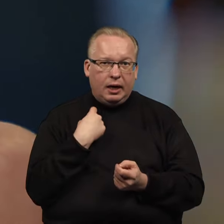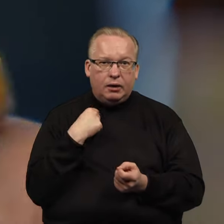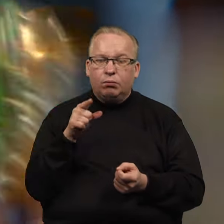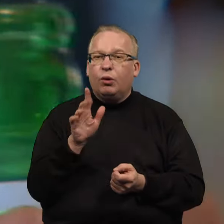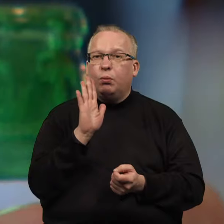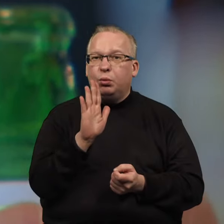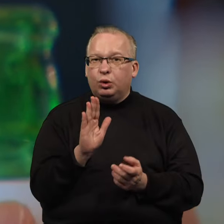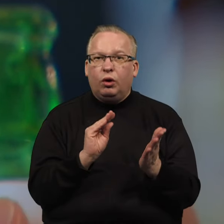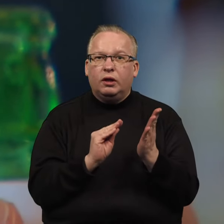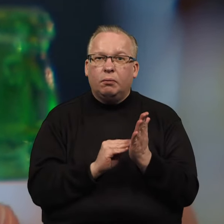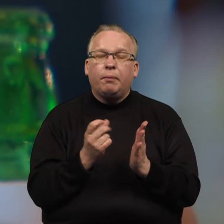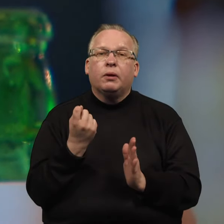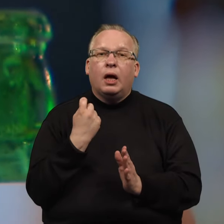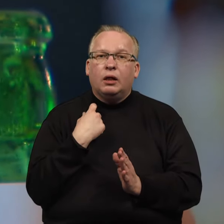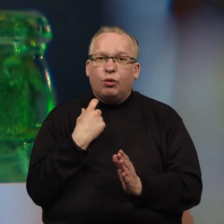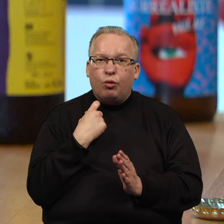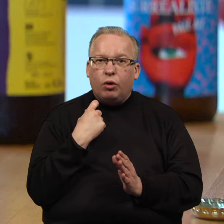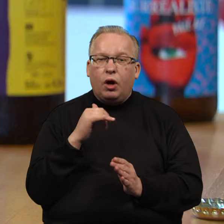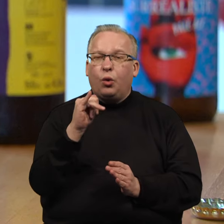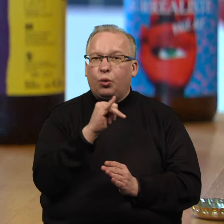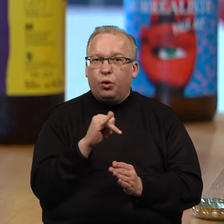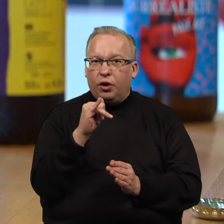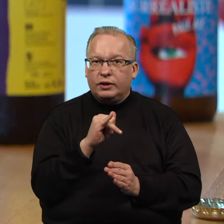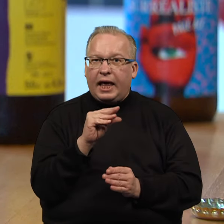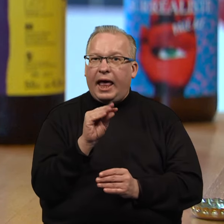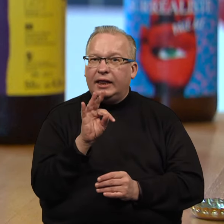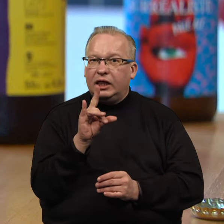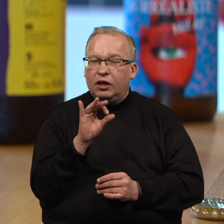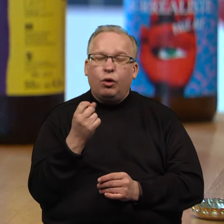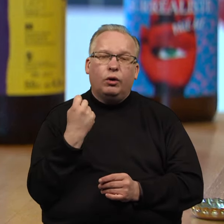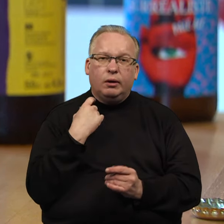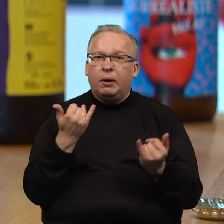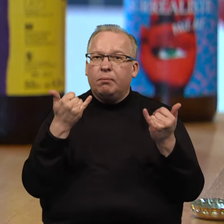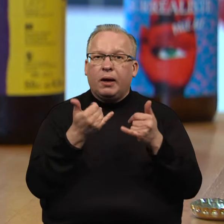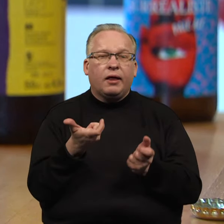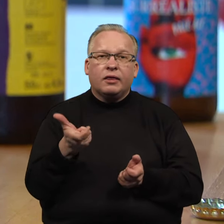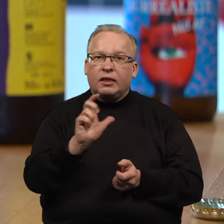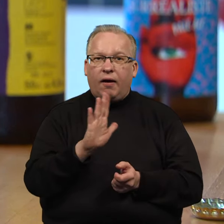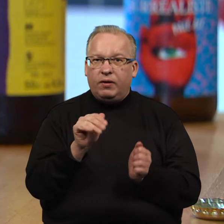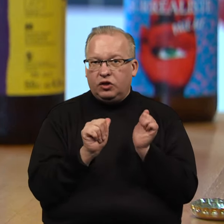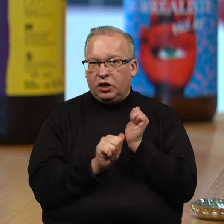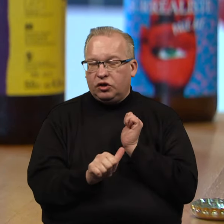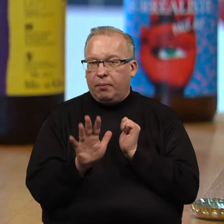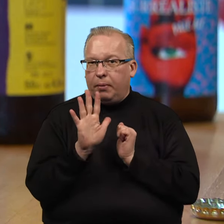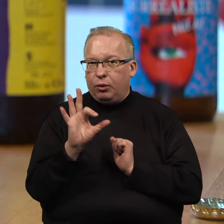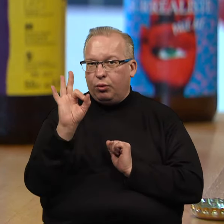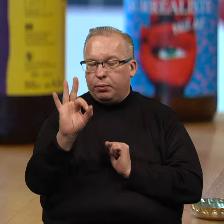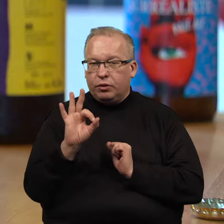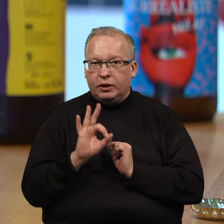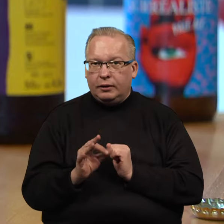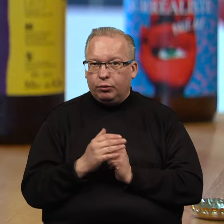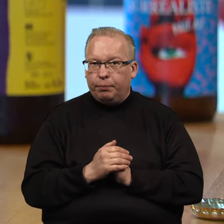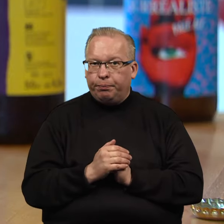gėrimų būtų laikomas alkoholinis gėrimas, kurio tūrinė etilo alkoholio koncentracija ne virš jie 65 procentų